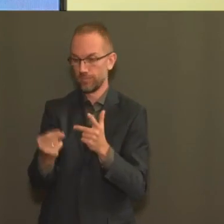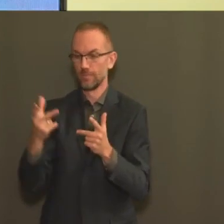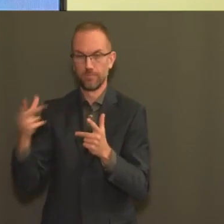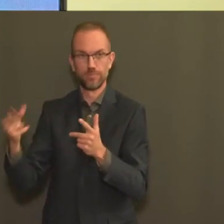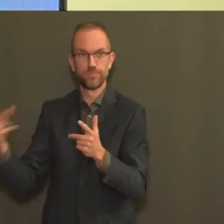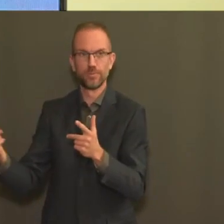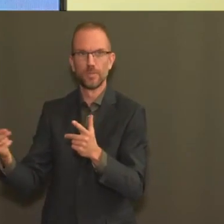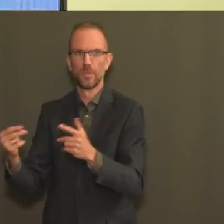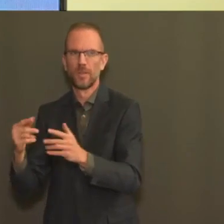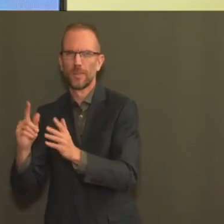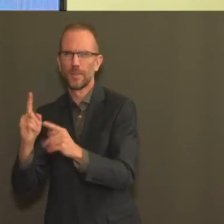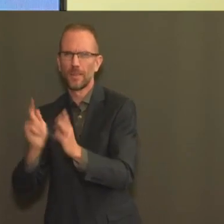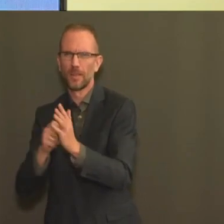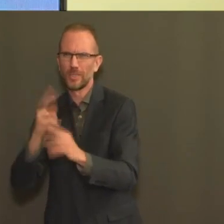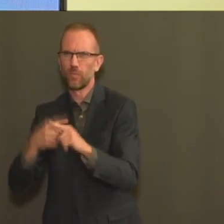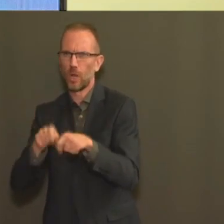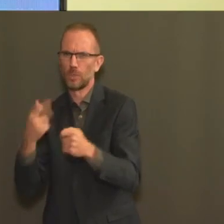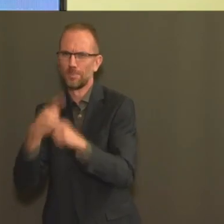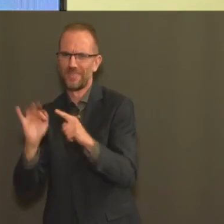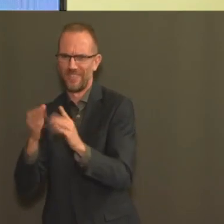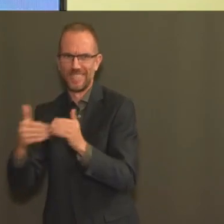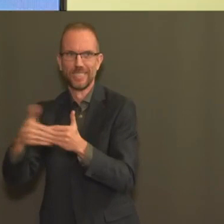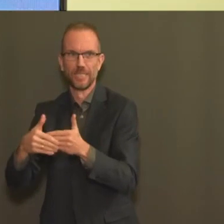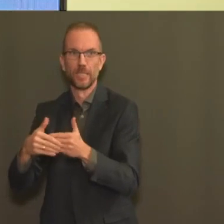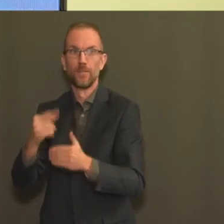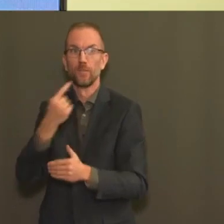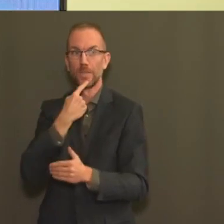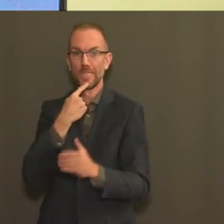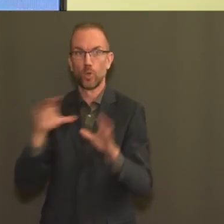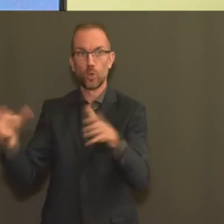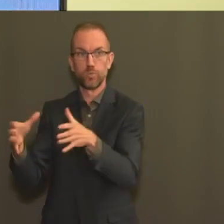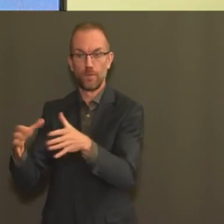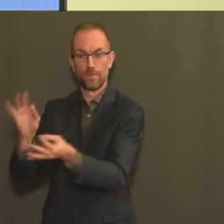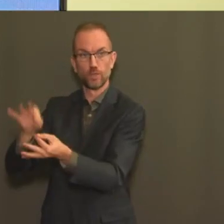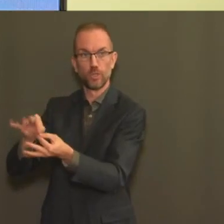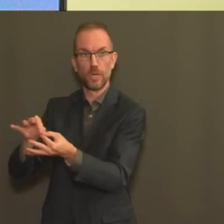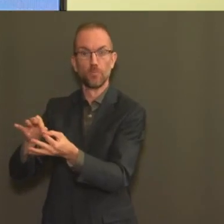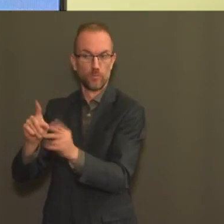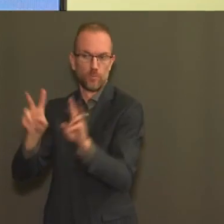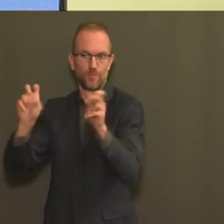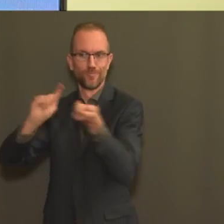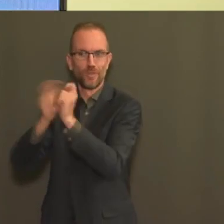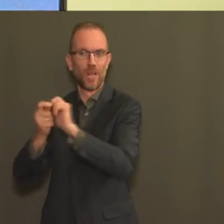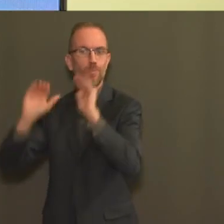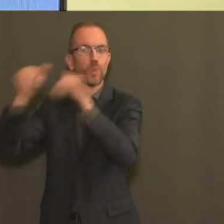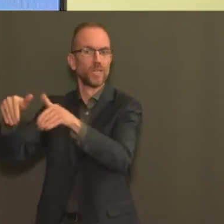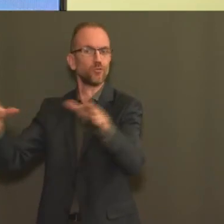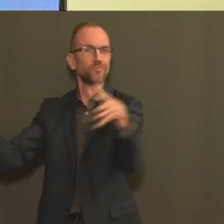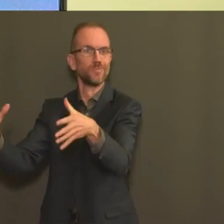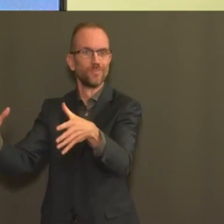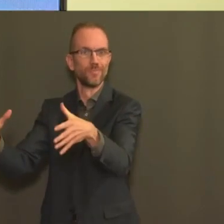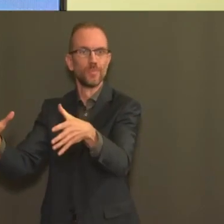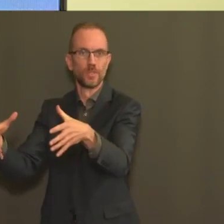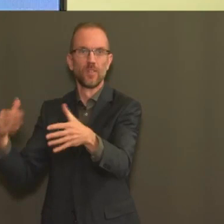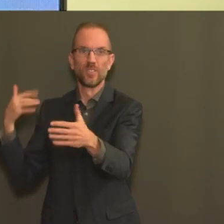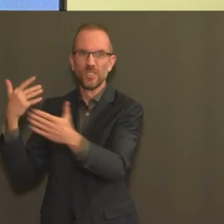protégé au mieux une population particulièrement fragile qui a payé de sa vie de manière disproportionnée le prix de cette